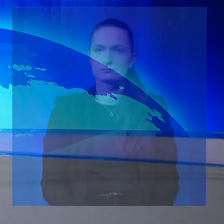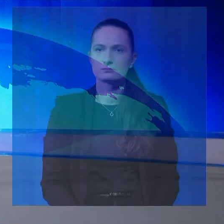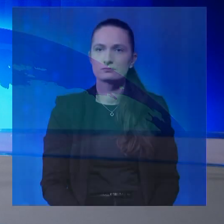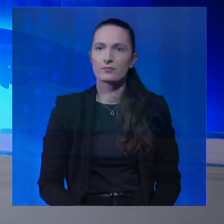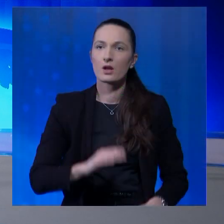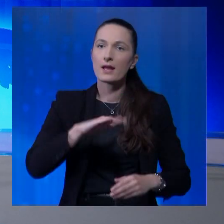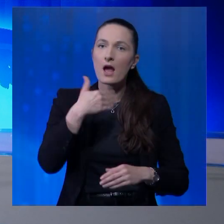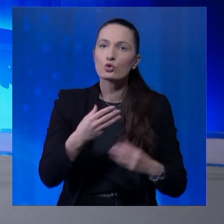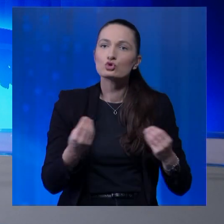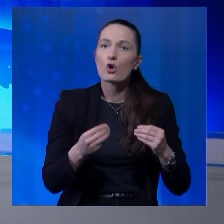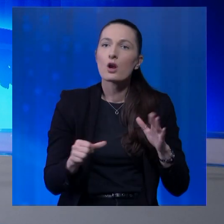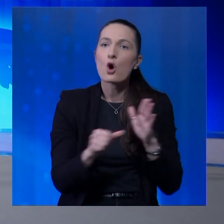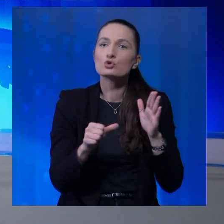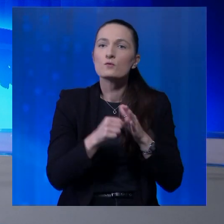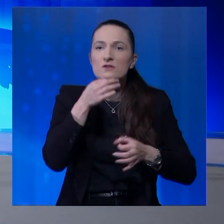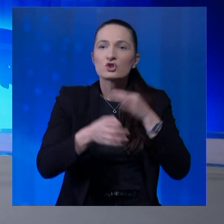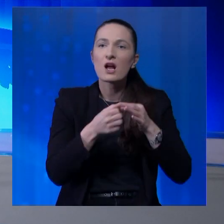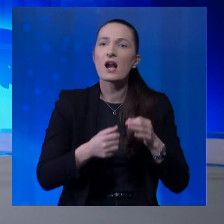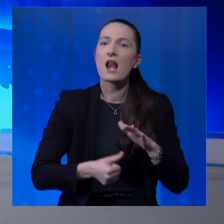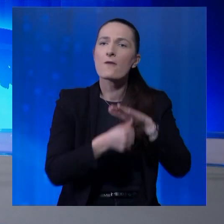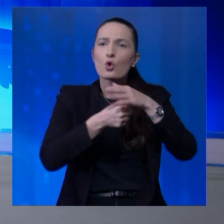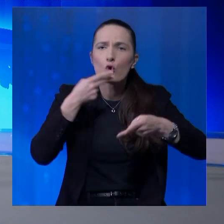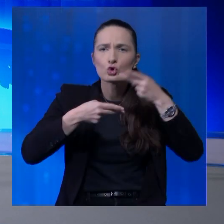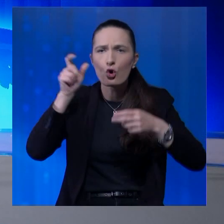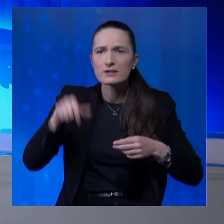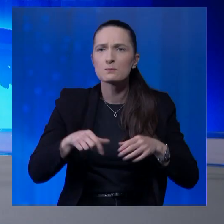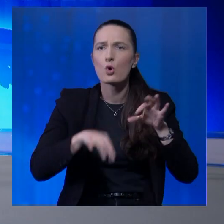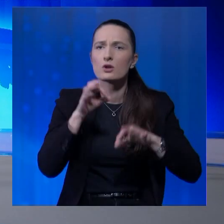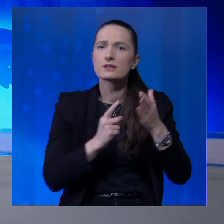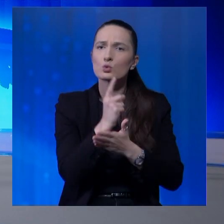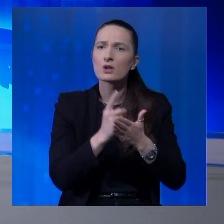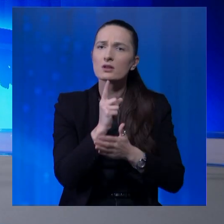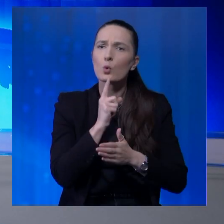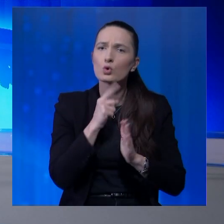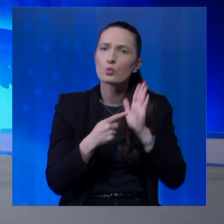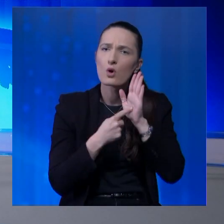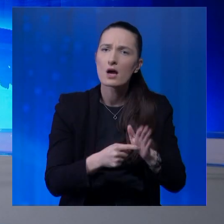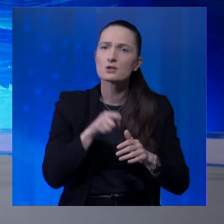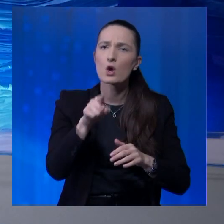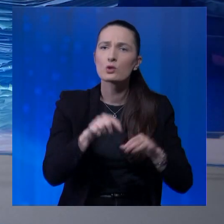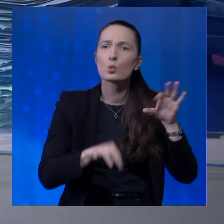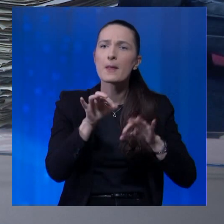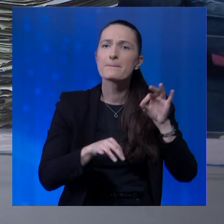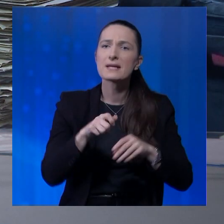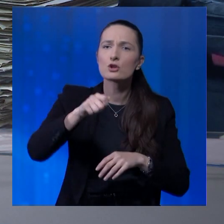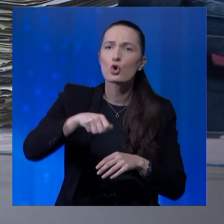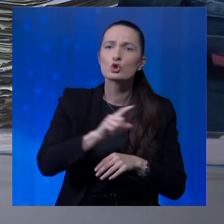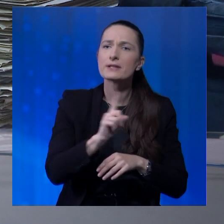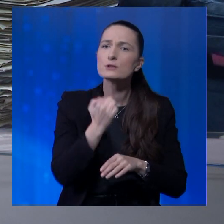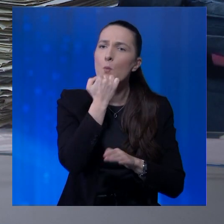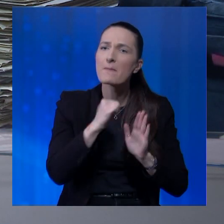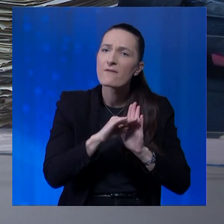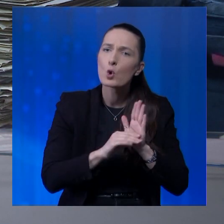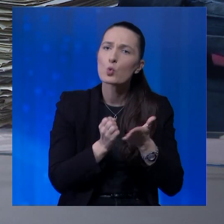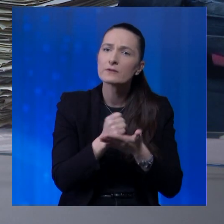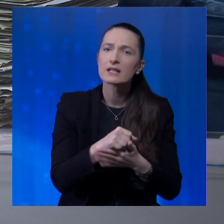Nakon što je na osnovu izvještaja glavnog kontrolora izbornih rezultata, koji je ukazao na to da biračke odbori